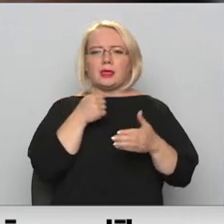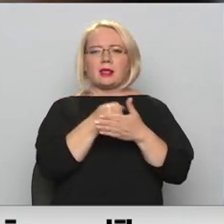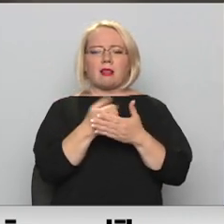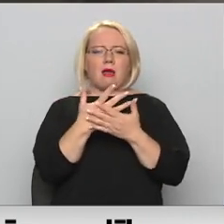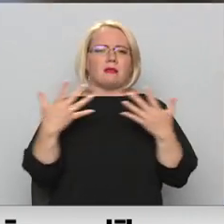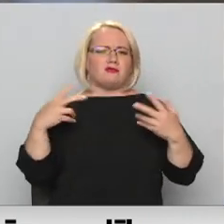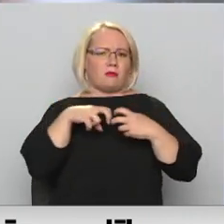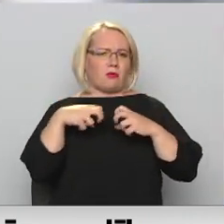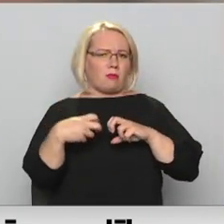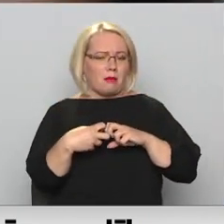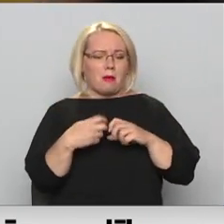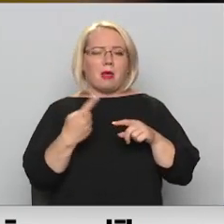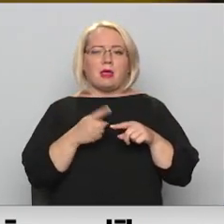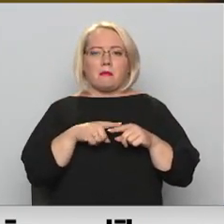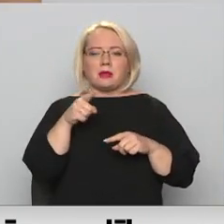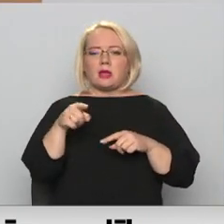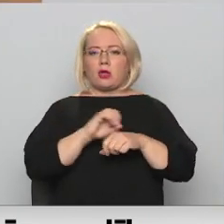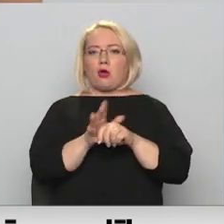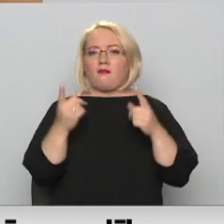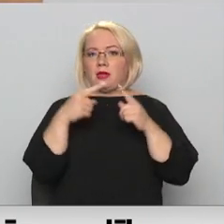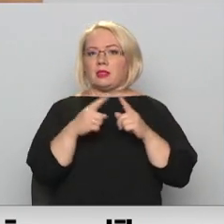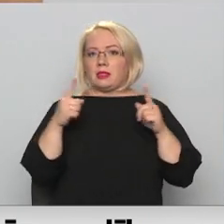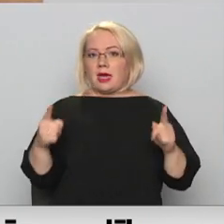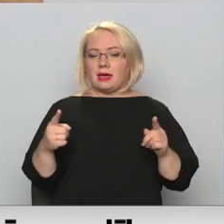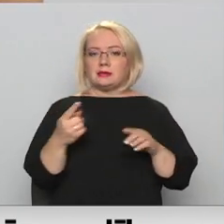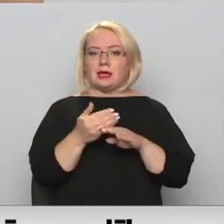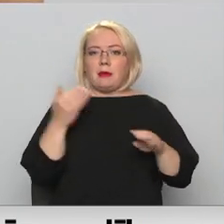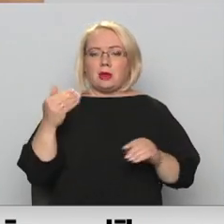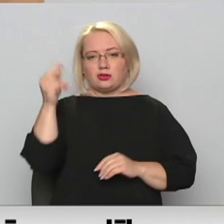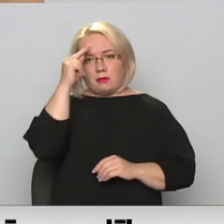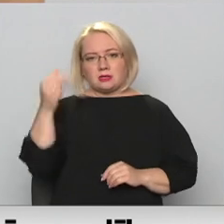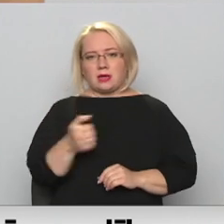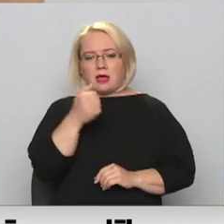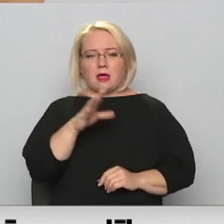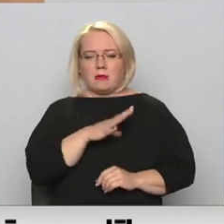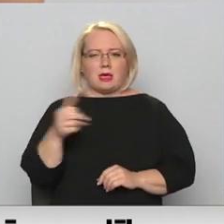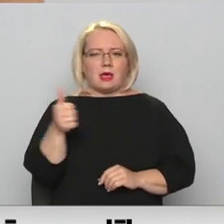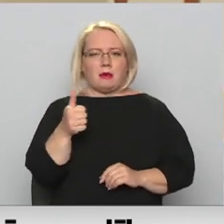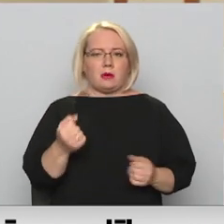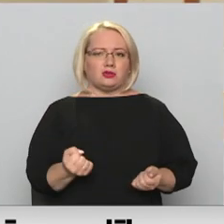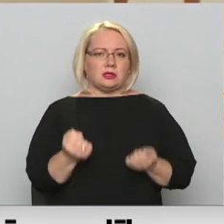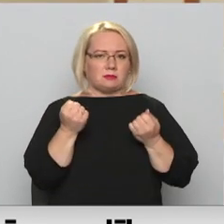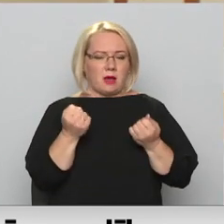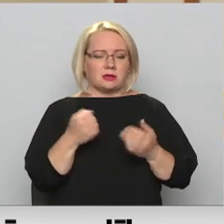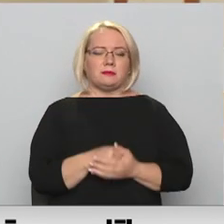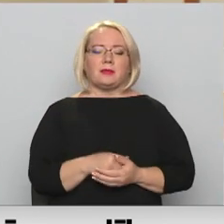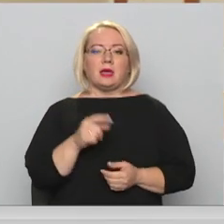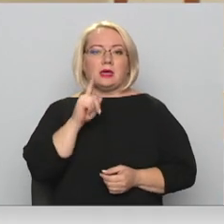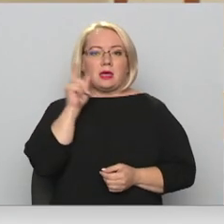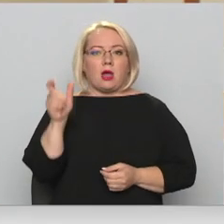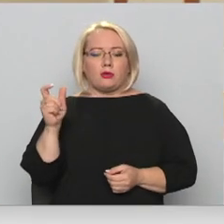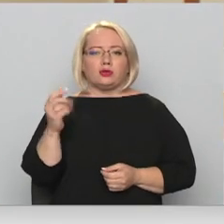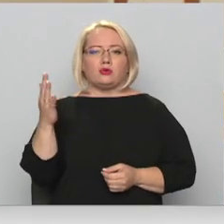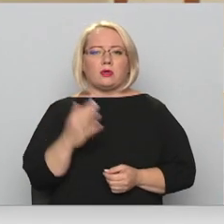situācijām. Tādā ziņā Covid pandēmijas laiks iepriekšējā mācību gadā bijis īpaši smags. Jaunieši ir nomāktāki, viņiem